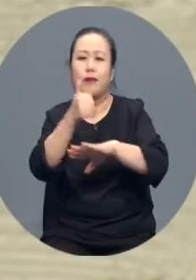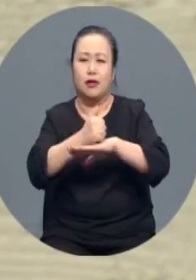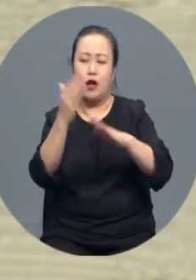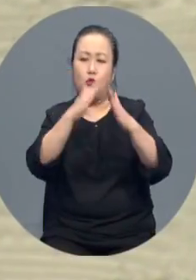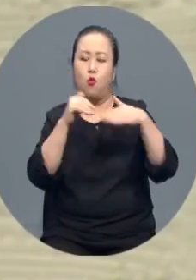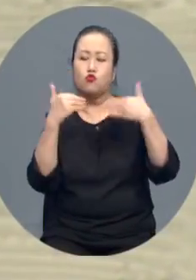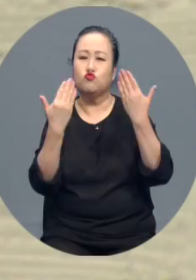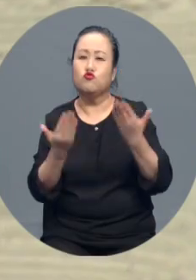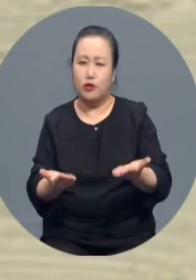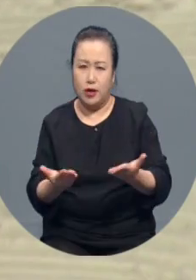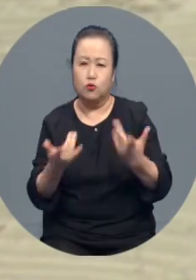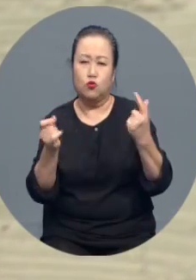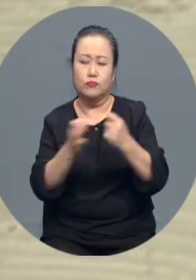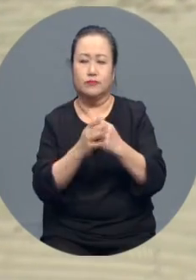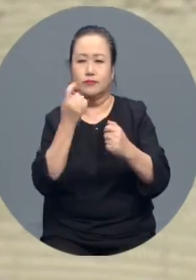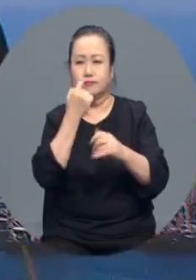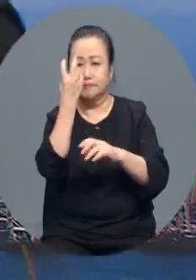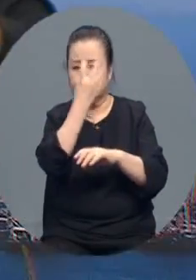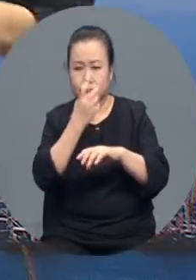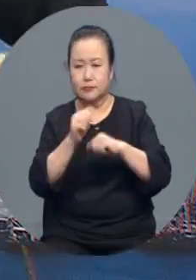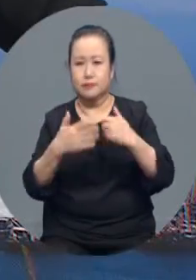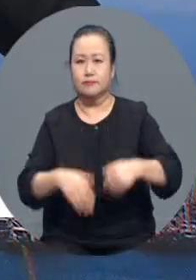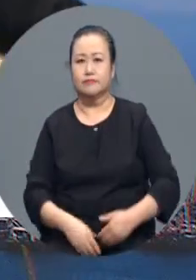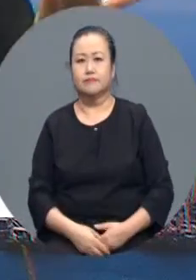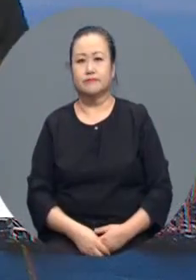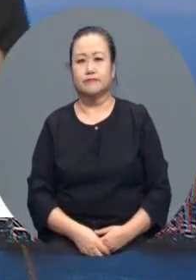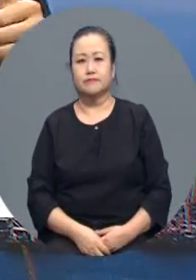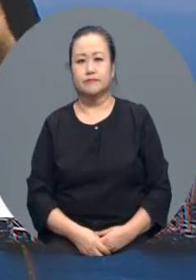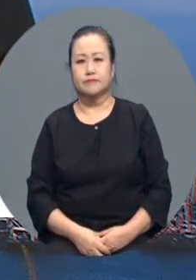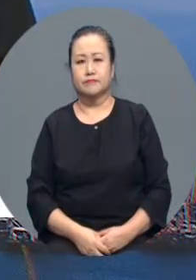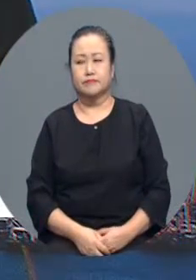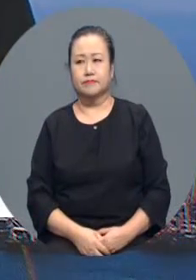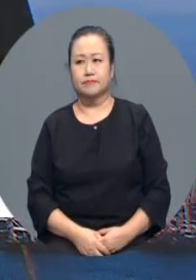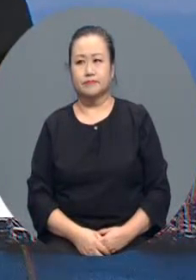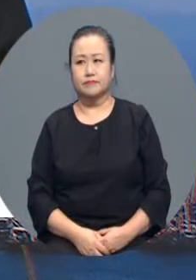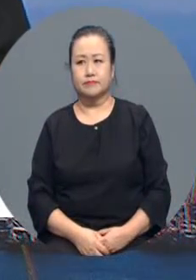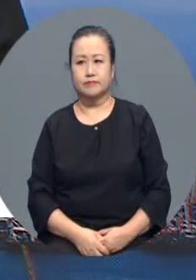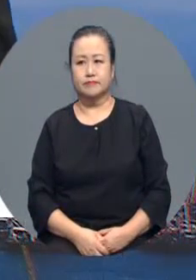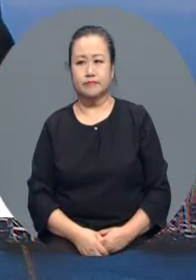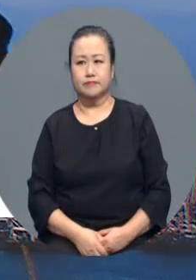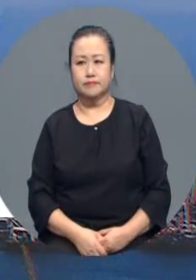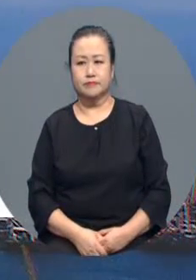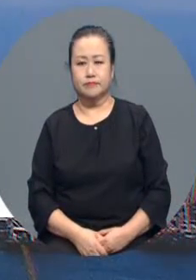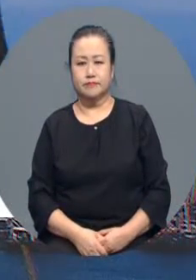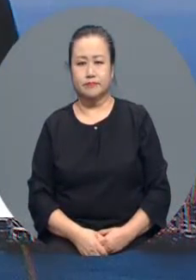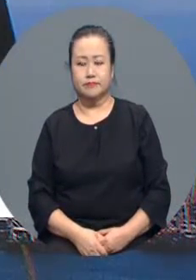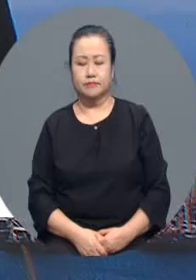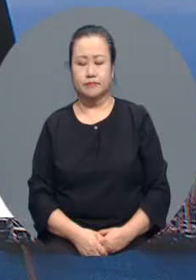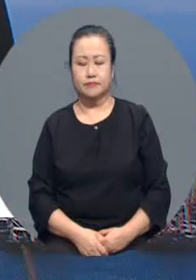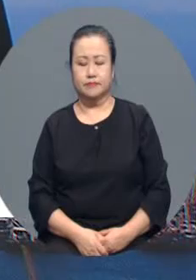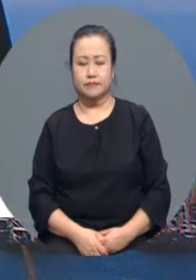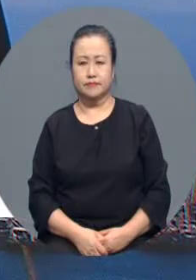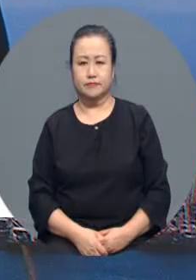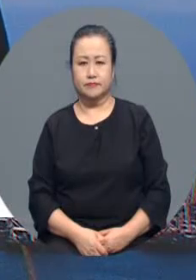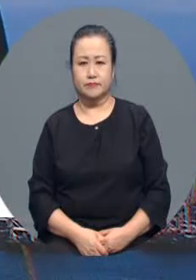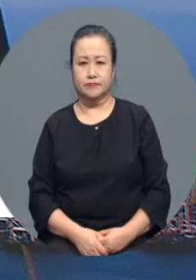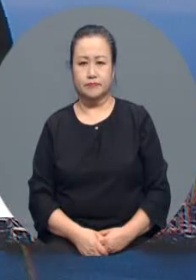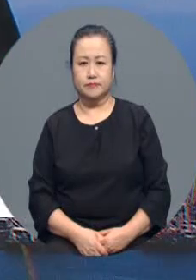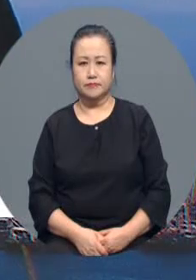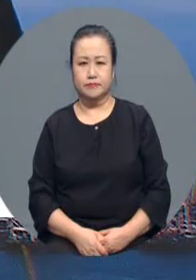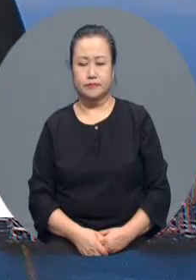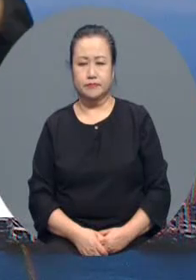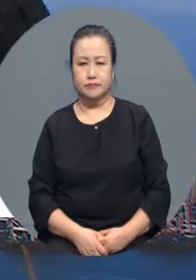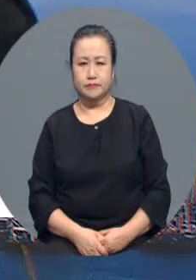공휴일에도 운영합니다. 현재 필요한 인력에 대해서는 채용을 진행 중에 있고 중수본 지원